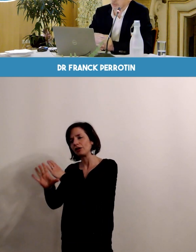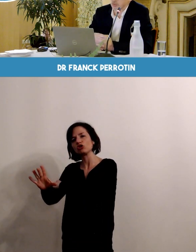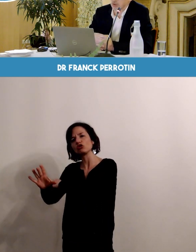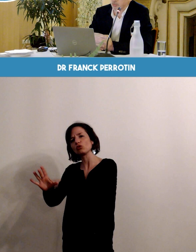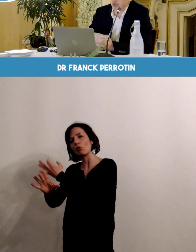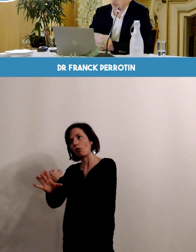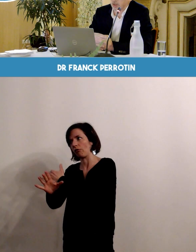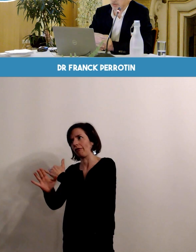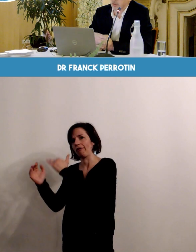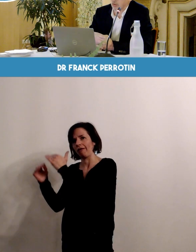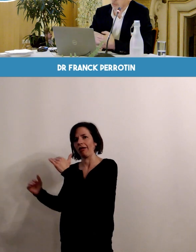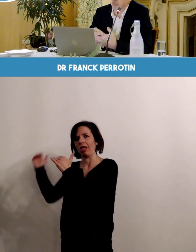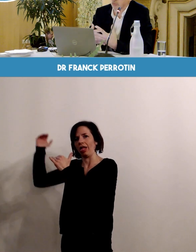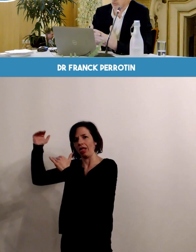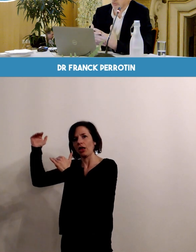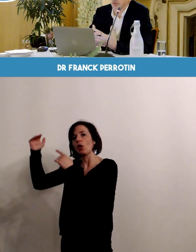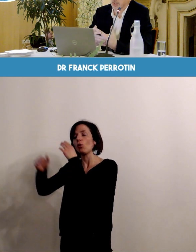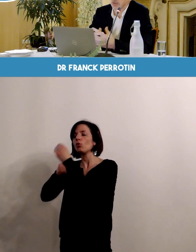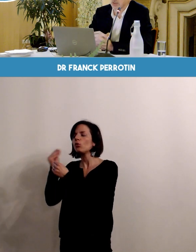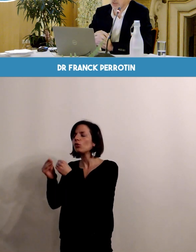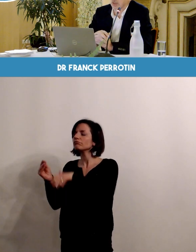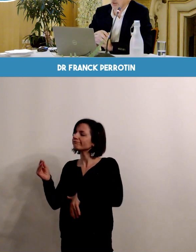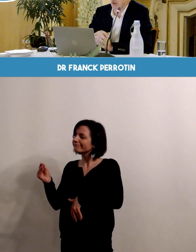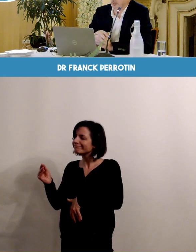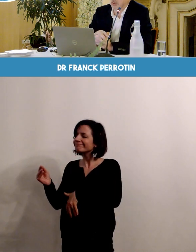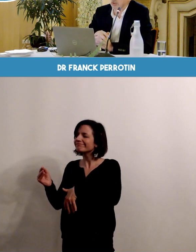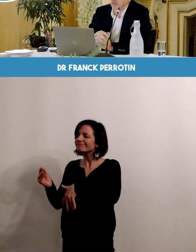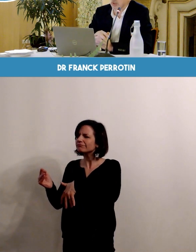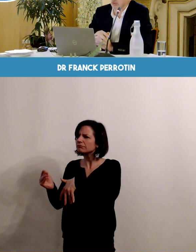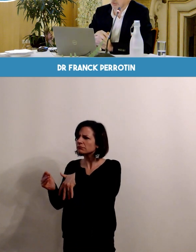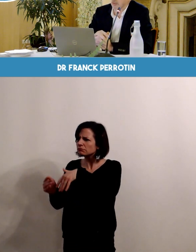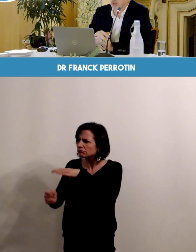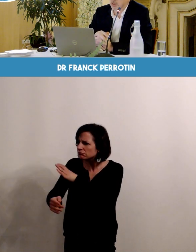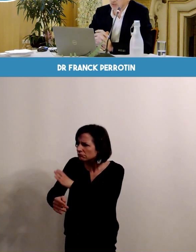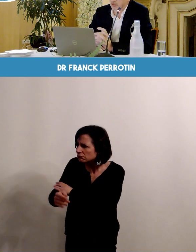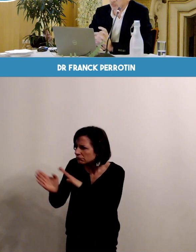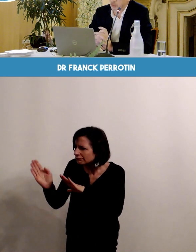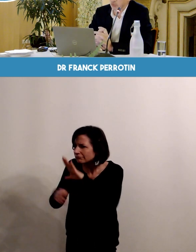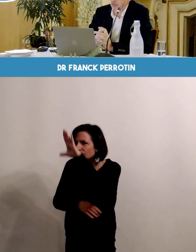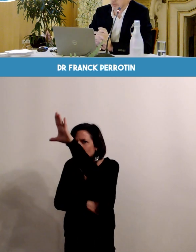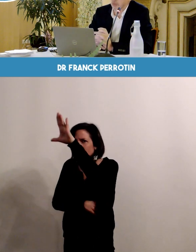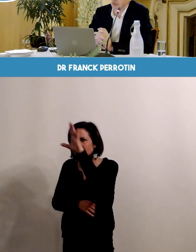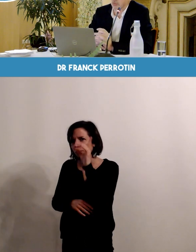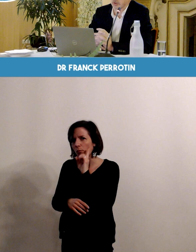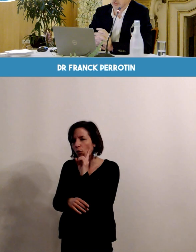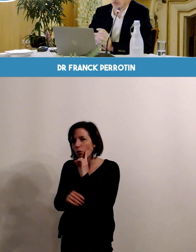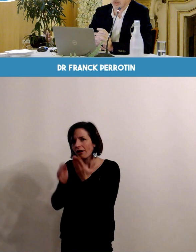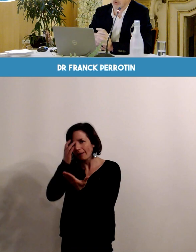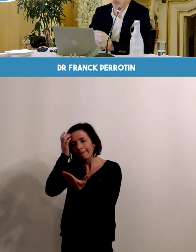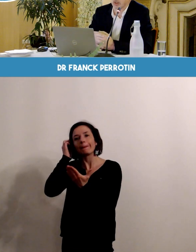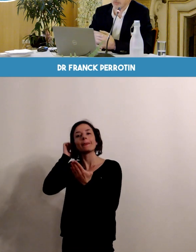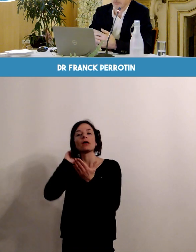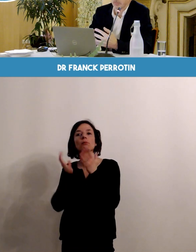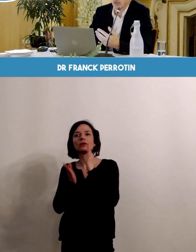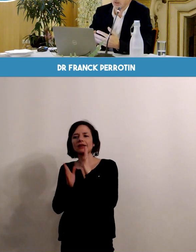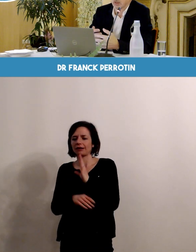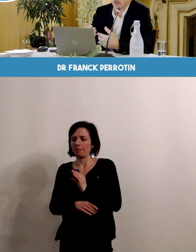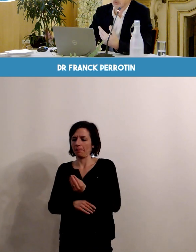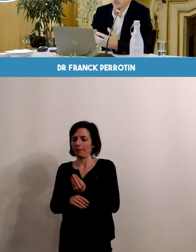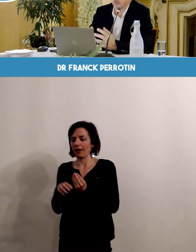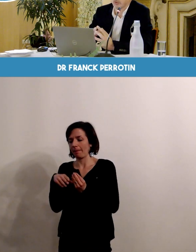hypertension qui peut apparaître en cours de grossesse en particulier lorsque le placenta fonctionne de façon anormale